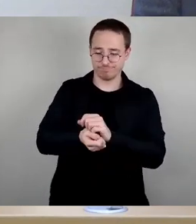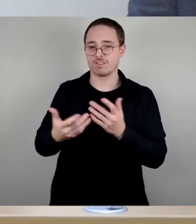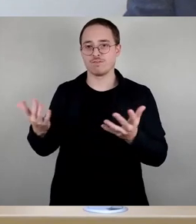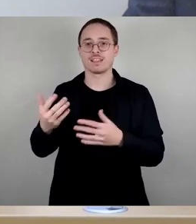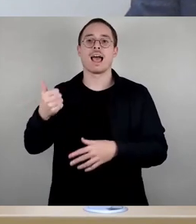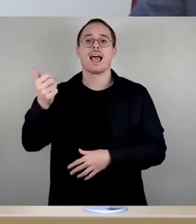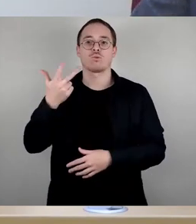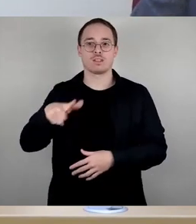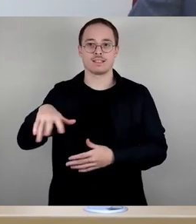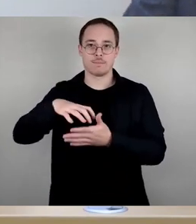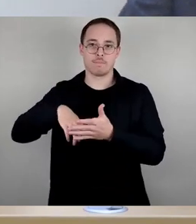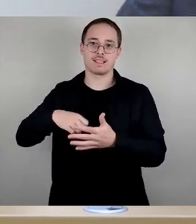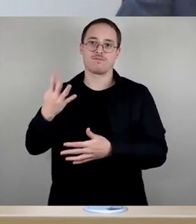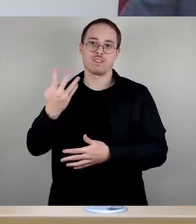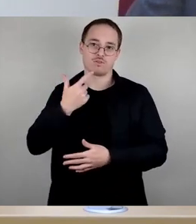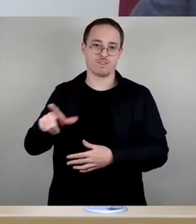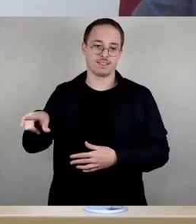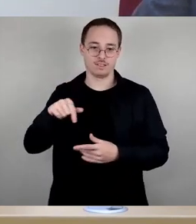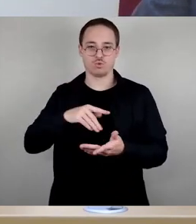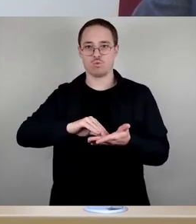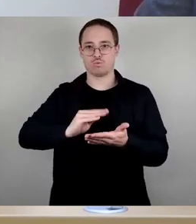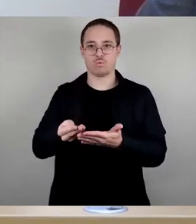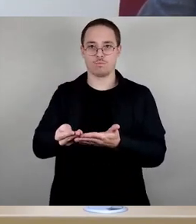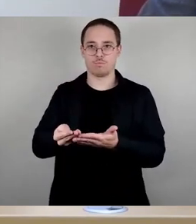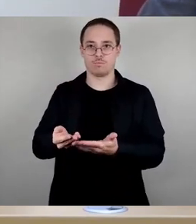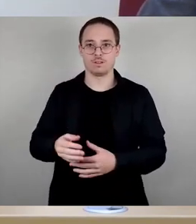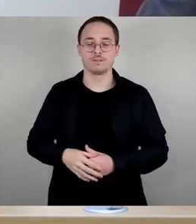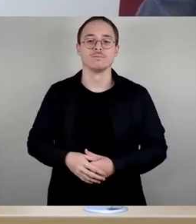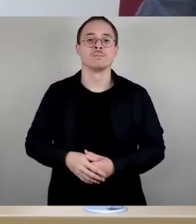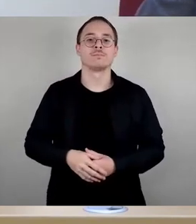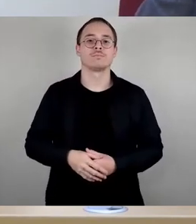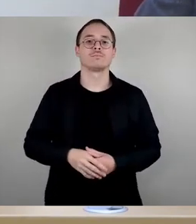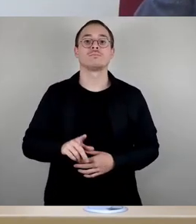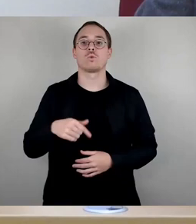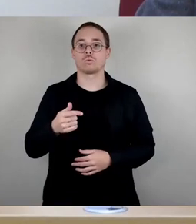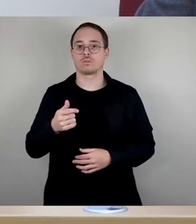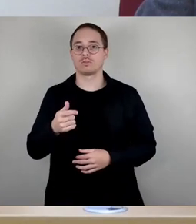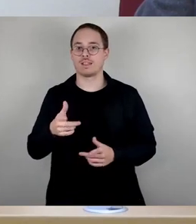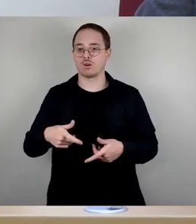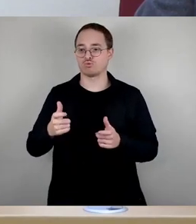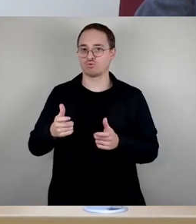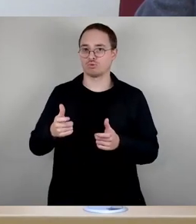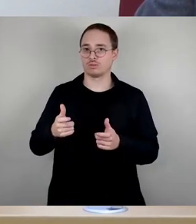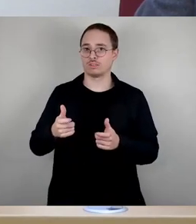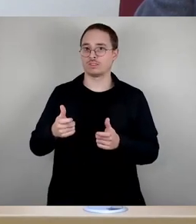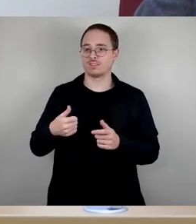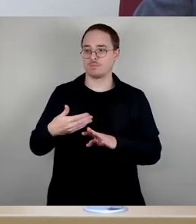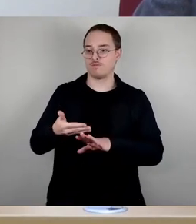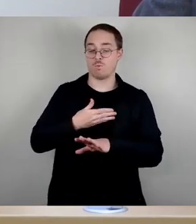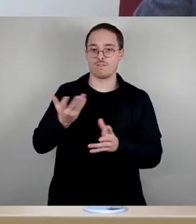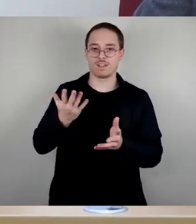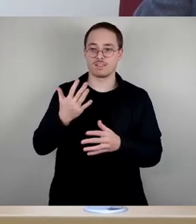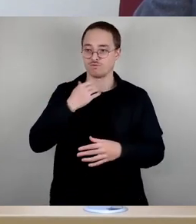und bevor wir zum federführenden Ausschuss kommen, gibt es noch einen Ergänzungsantrag der Linksfraktion. Wer